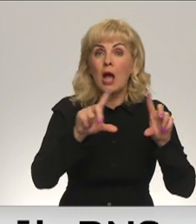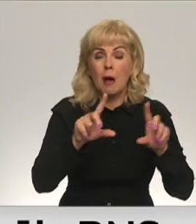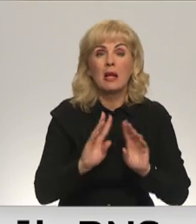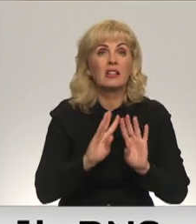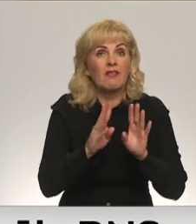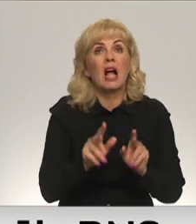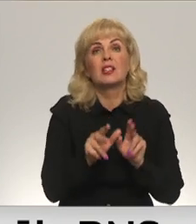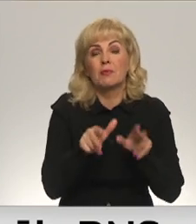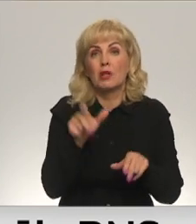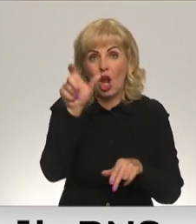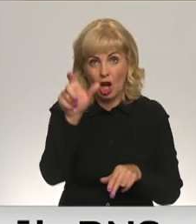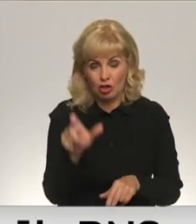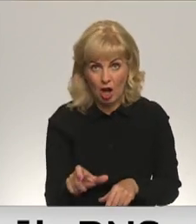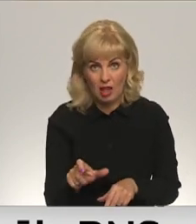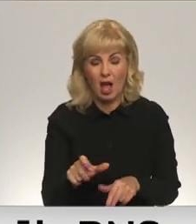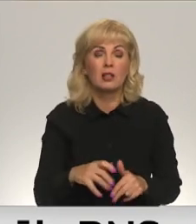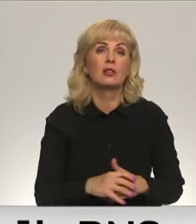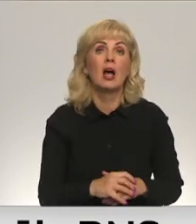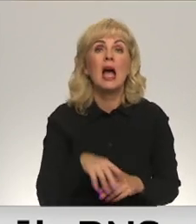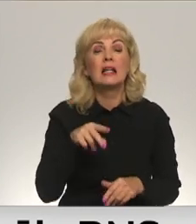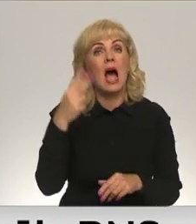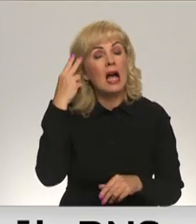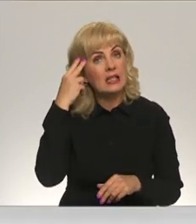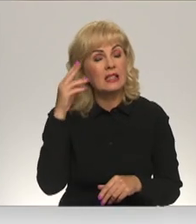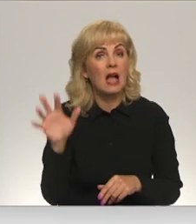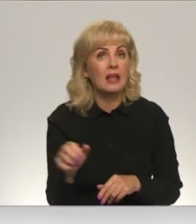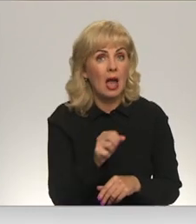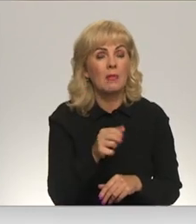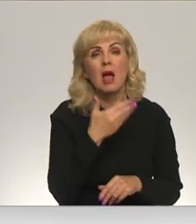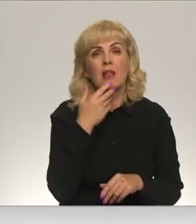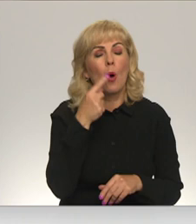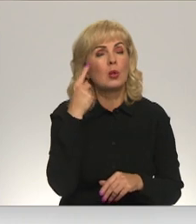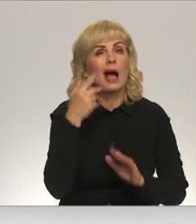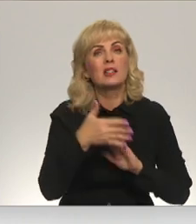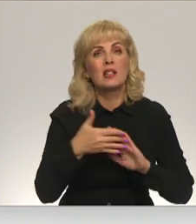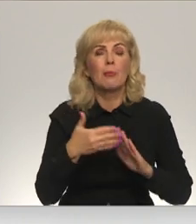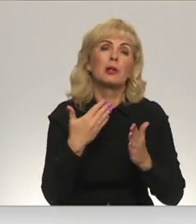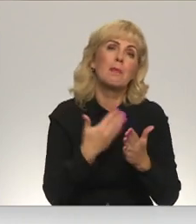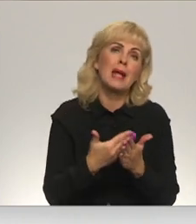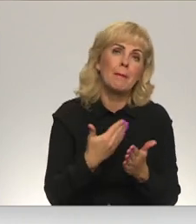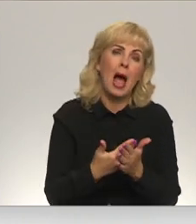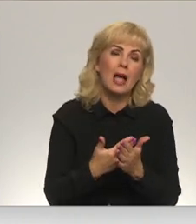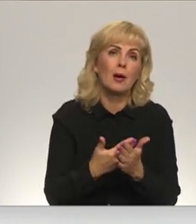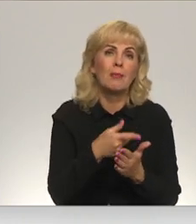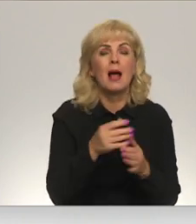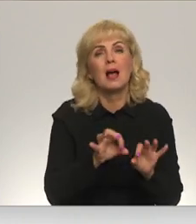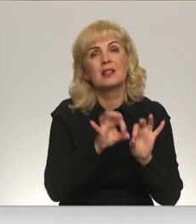priekšsēdētājs Jānas Enziņš. Tā riska ņemšana nav jāsprot tādās kategorijās, kā mēs